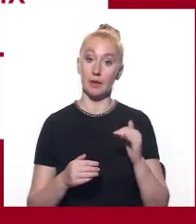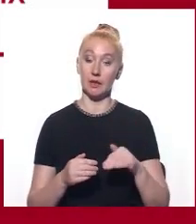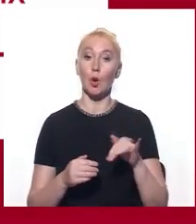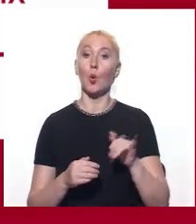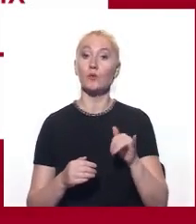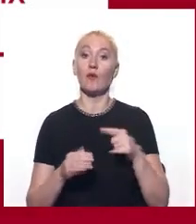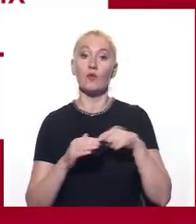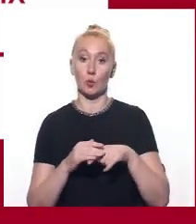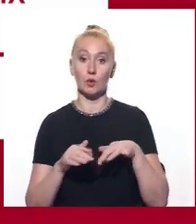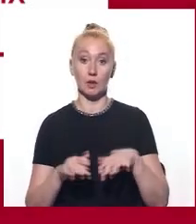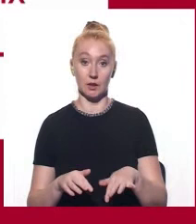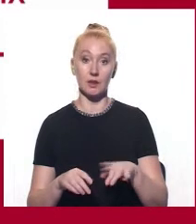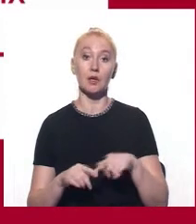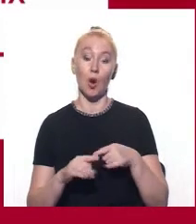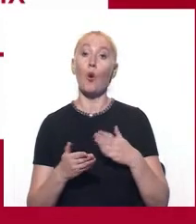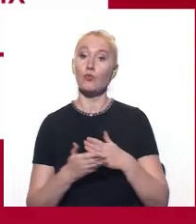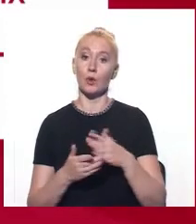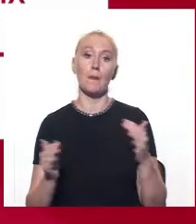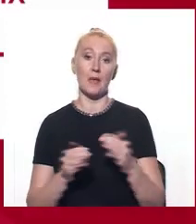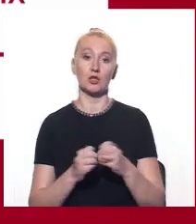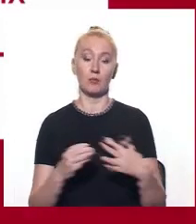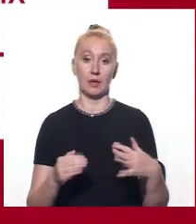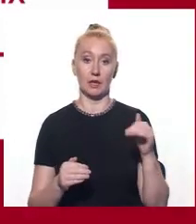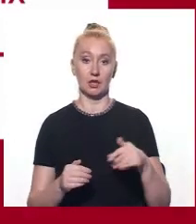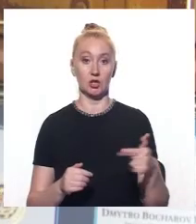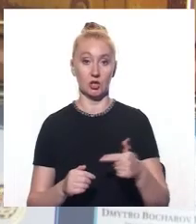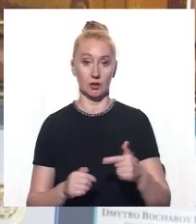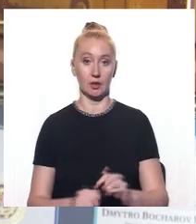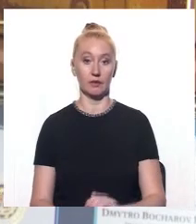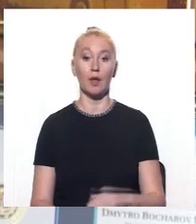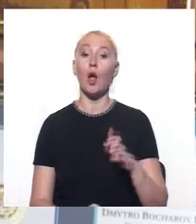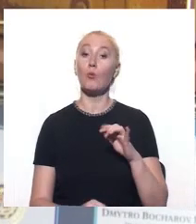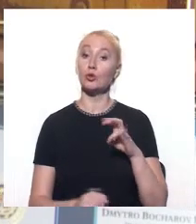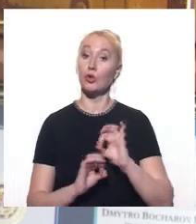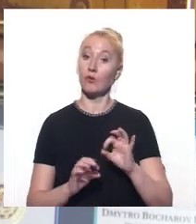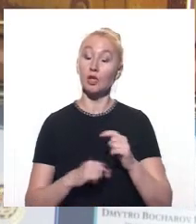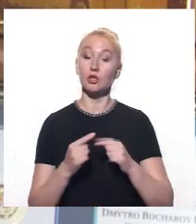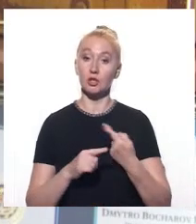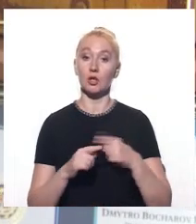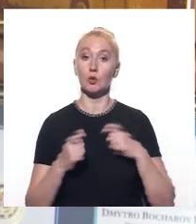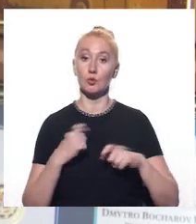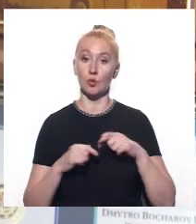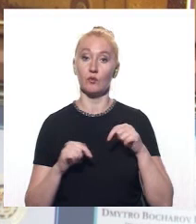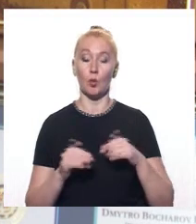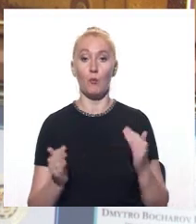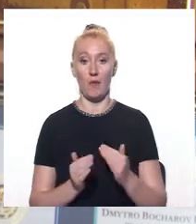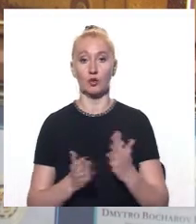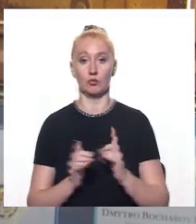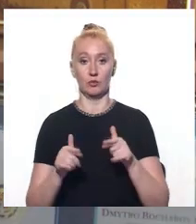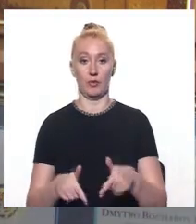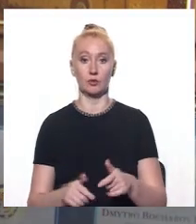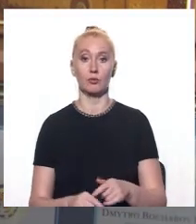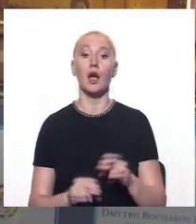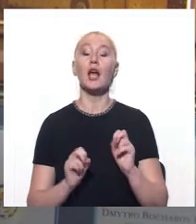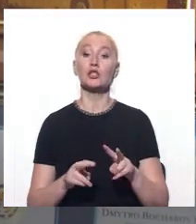а в університеті внутрішніх справ, де вона є профільною, менше 15 тисяч гривень. Дмитро Бочаров каже, що через це студентів цього року стане менше. Чим